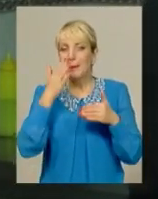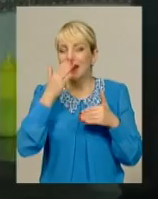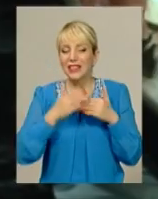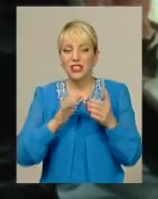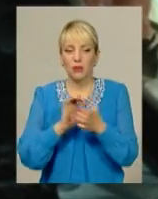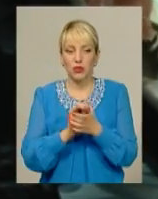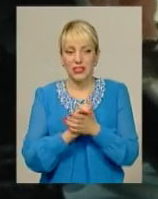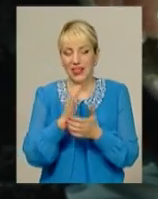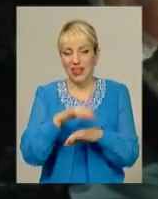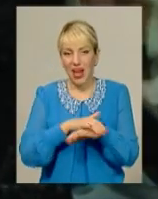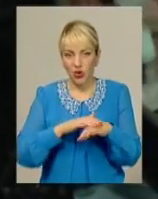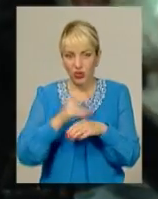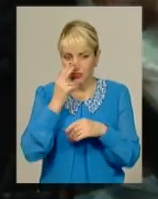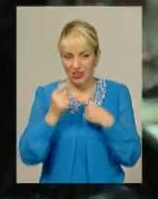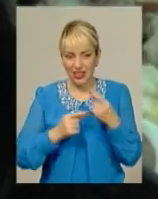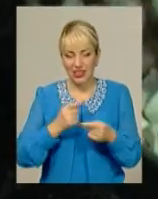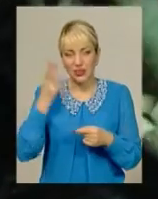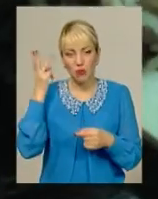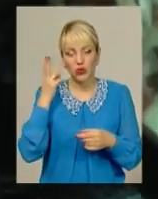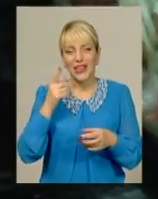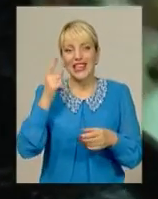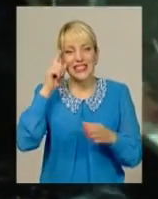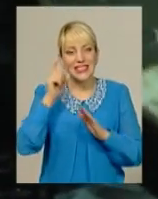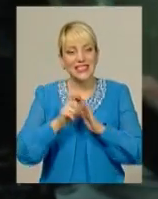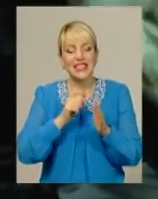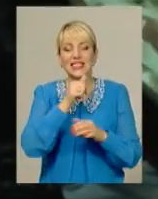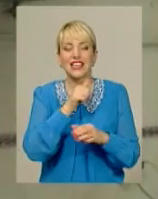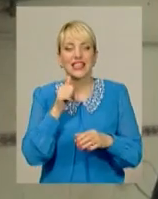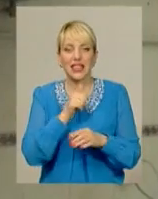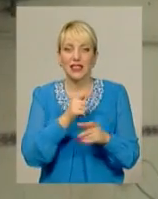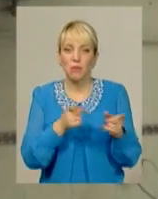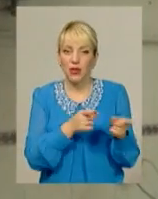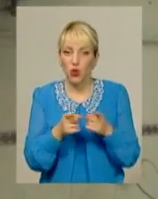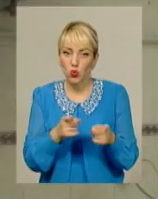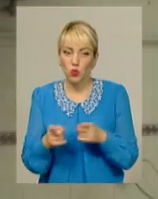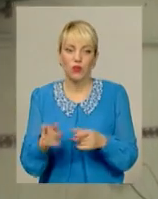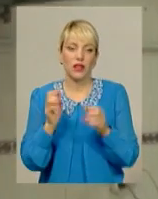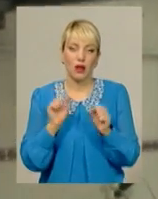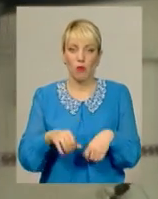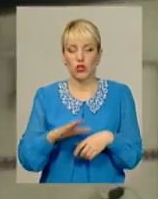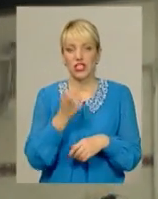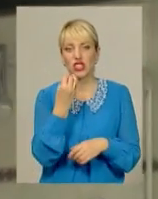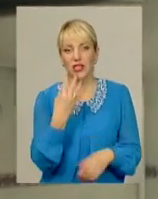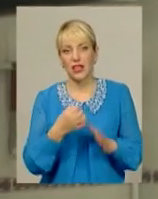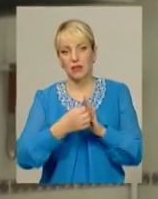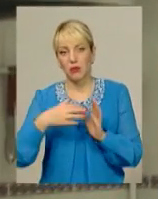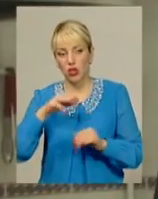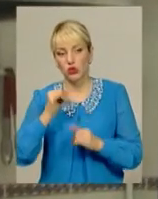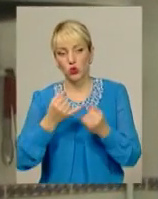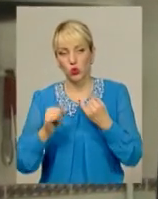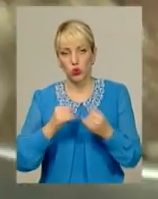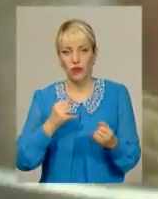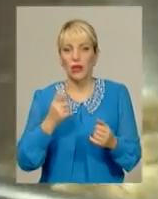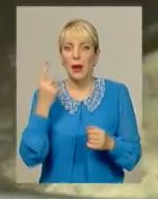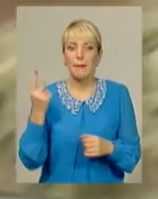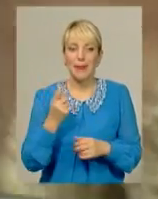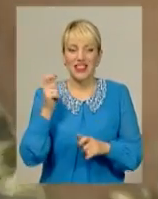народними традиціями поділля та дізнатися секрети приготування проскурівських смаколиків можна буде вже 14 та 15 жовтня. Перший